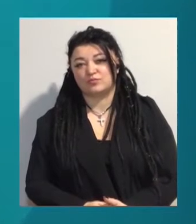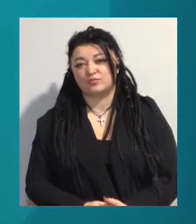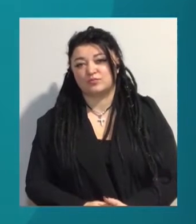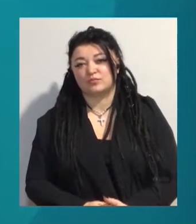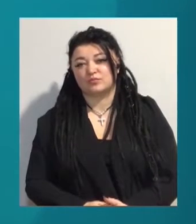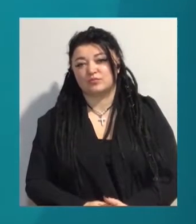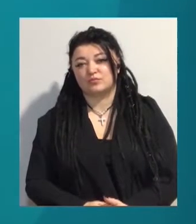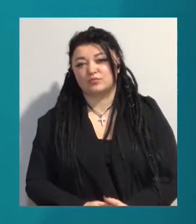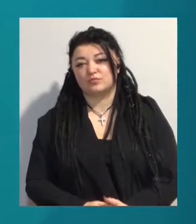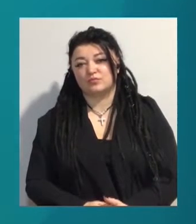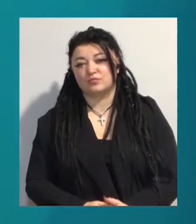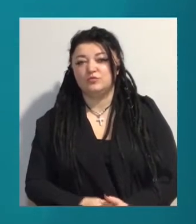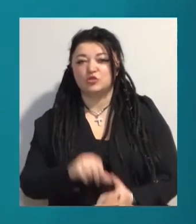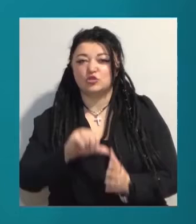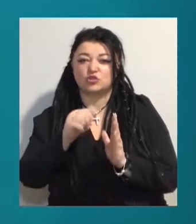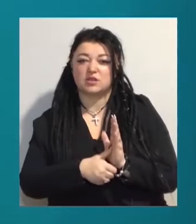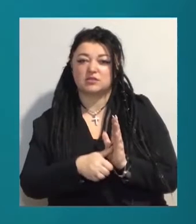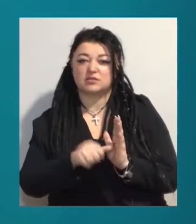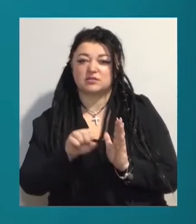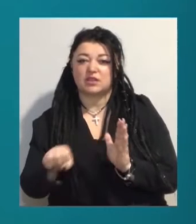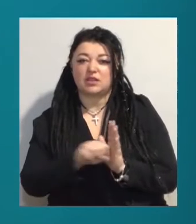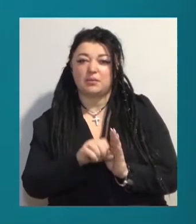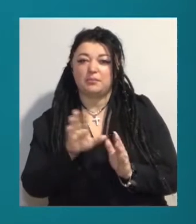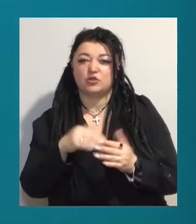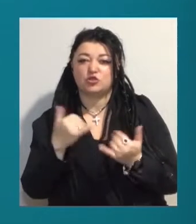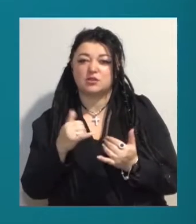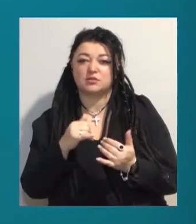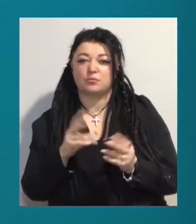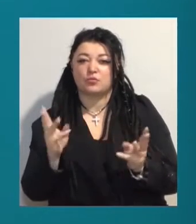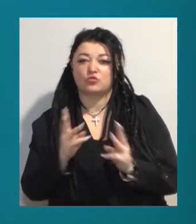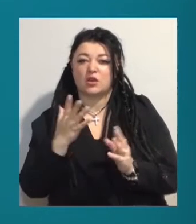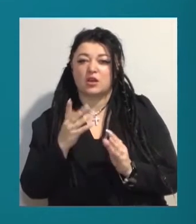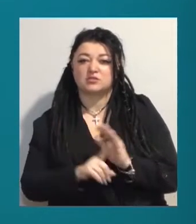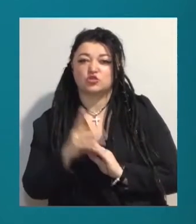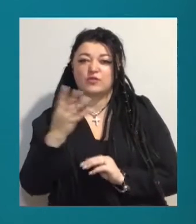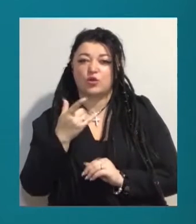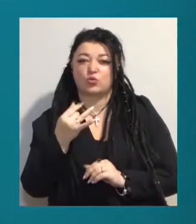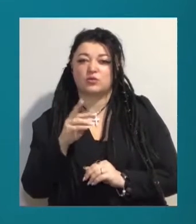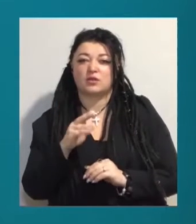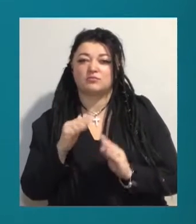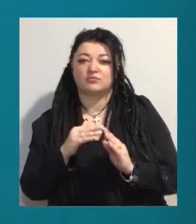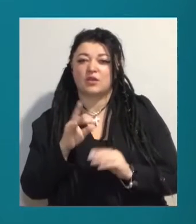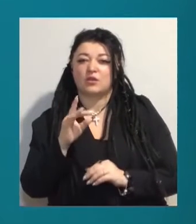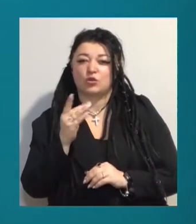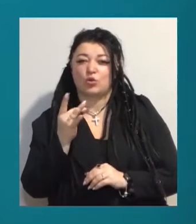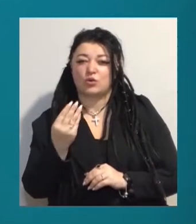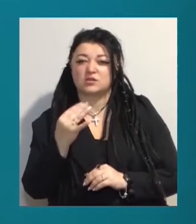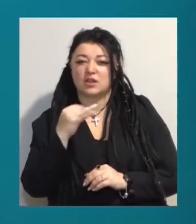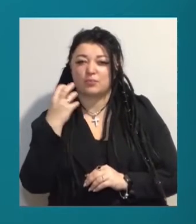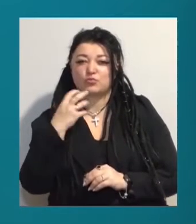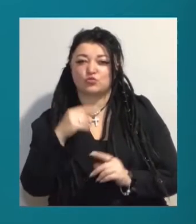16-тим загиблим під час пожежі, яка сталася 4 грудня в будинку на розі вулиць Троїцька та Пушкінська,